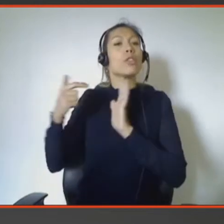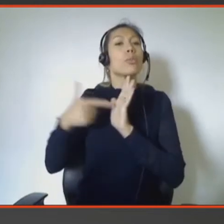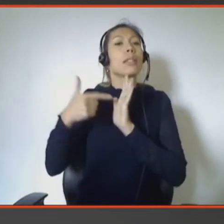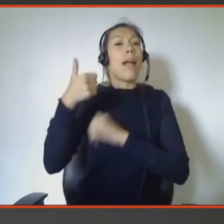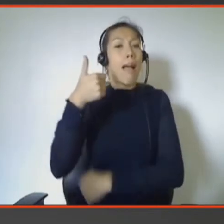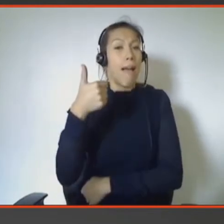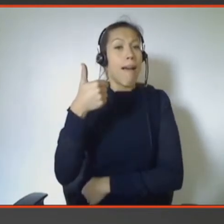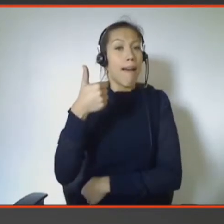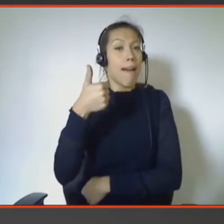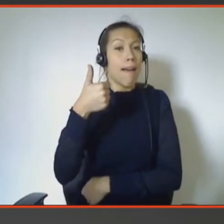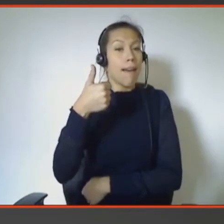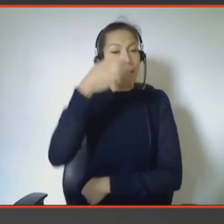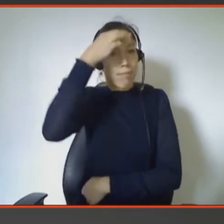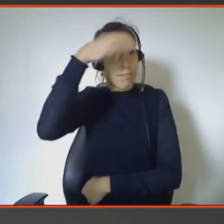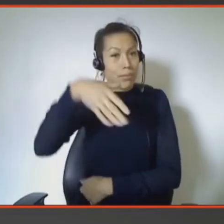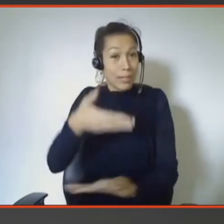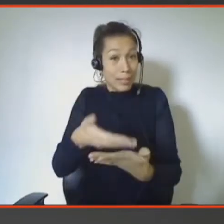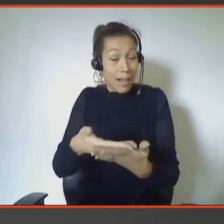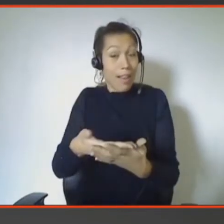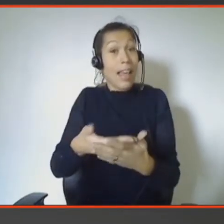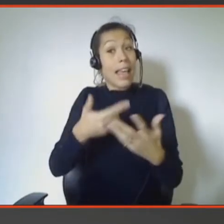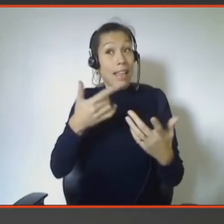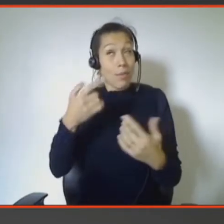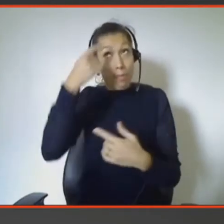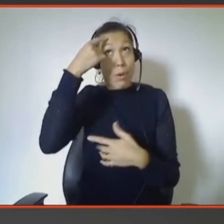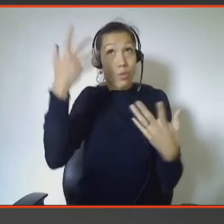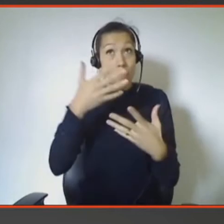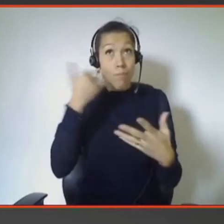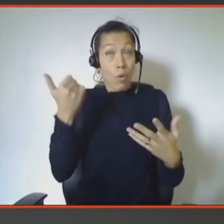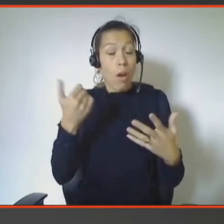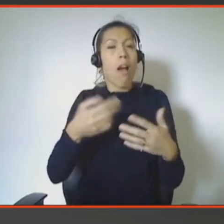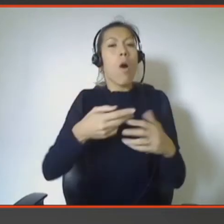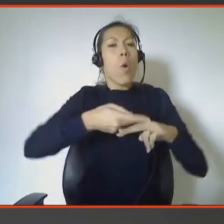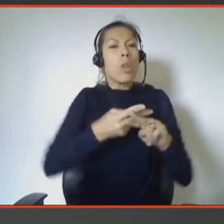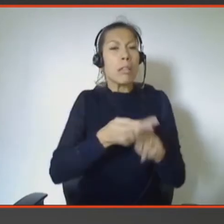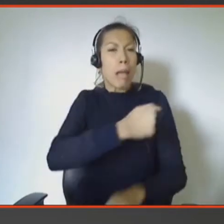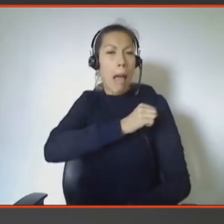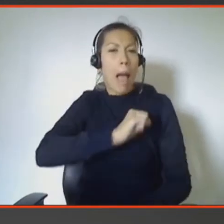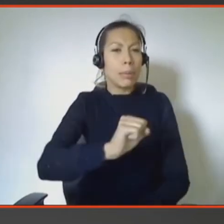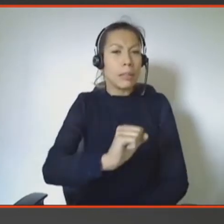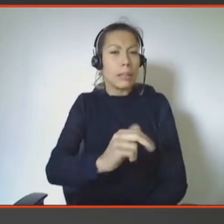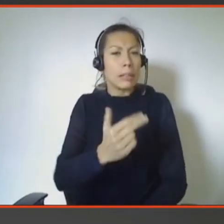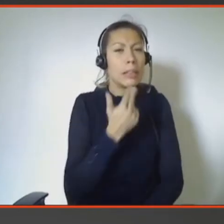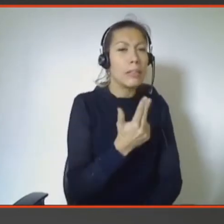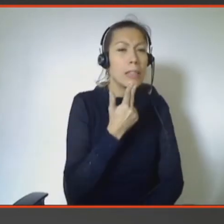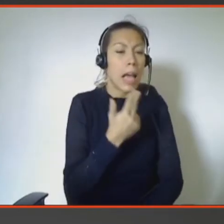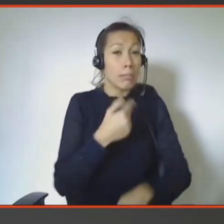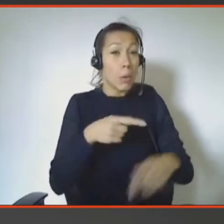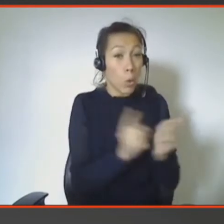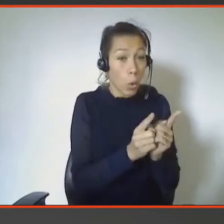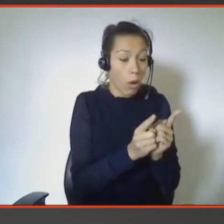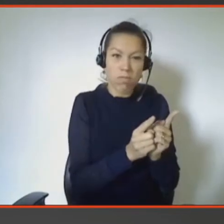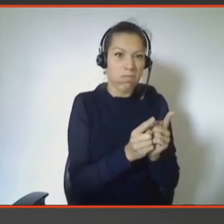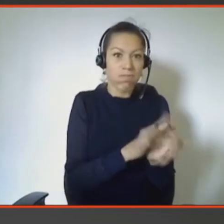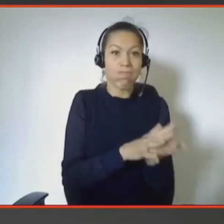ce qu'on a besoin, c'est maintenant un changement de paradigme, qu'on doit passer d'outils rapides et efficaces qui sont utilisés pendant un temps limité à une technologie qui va nous